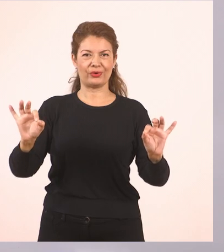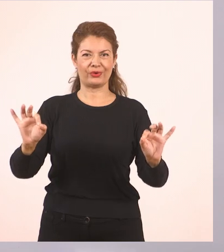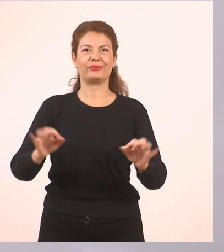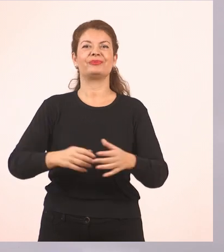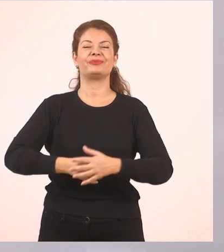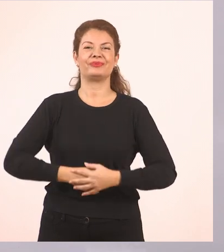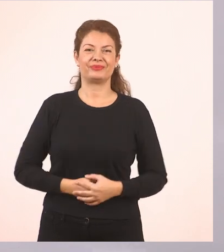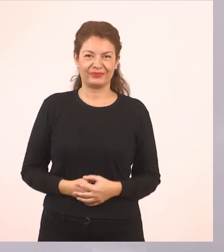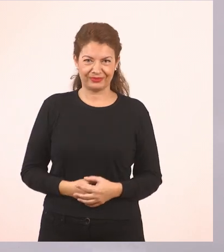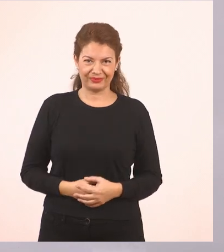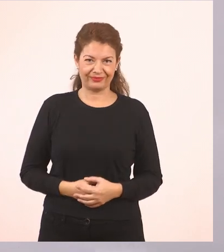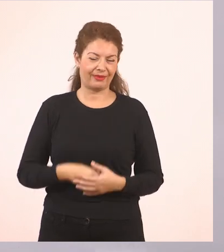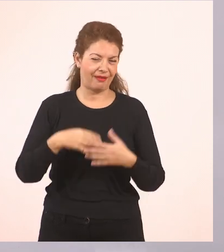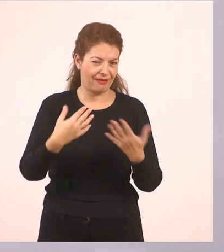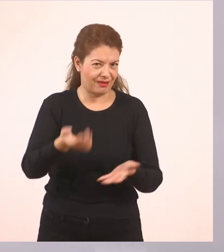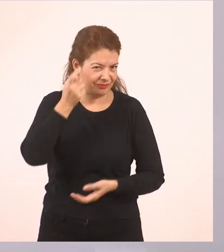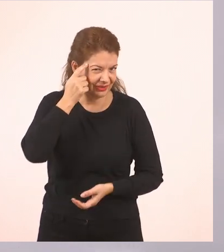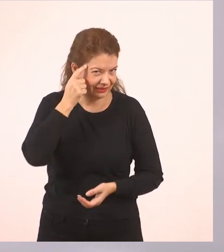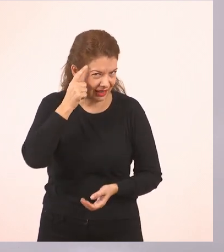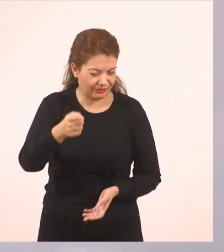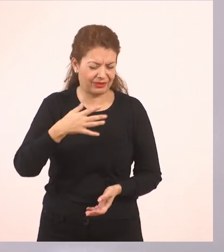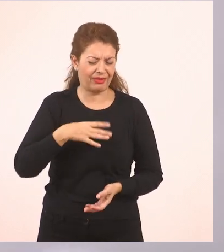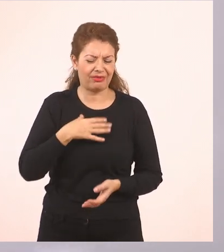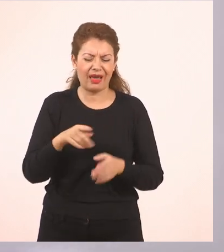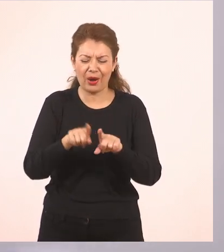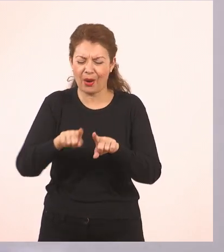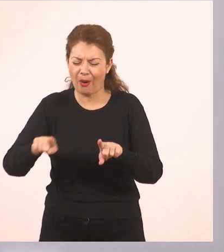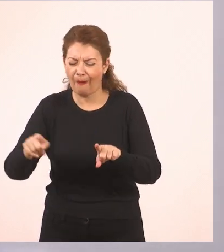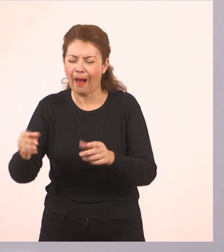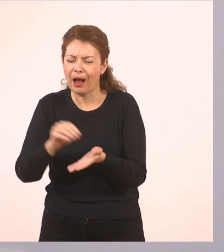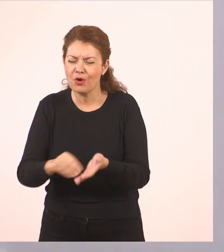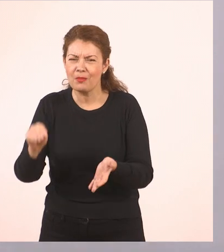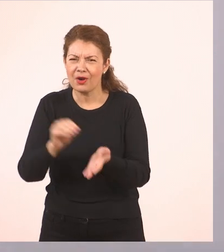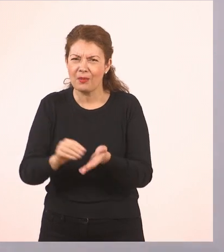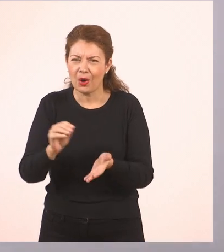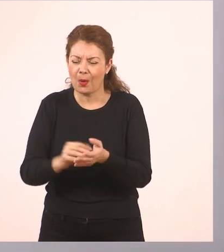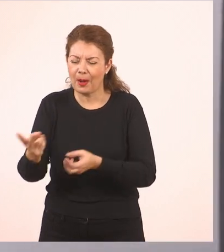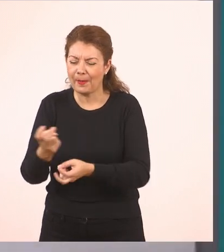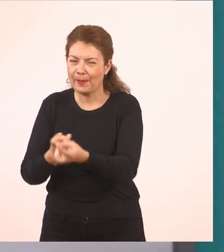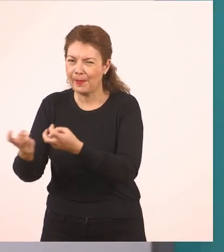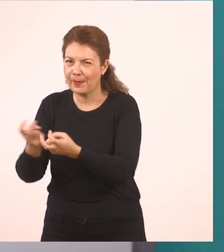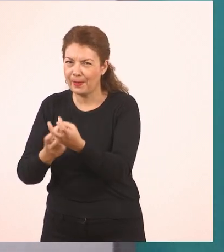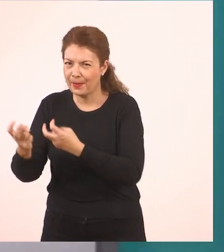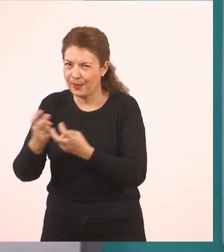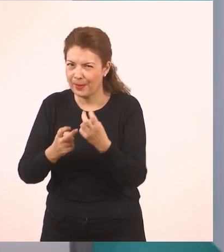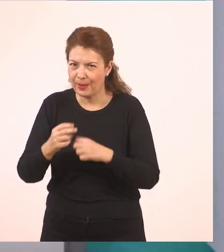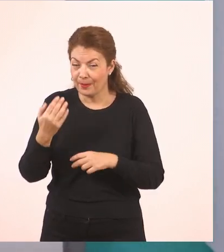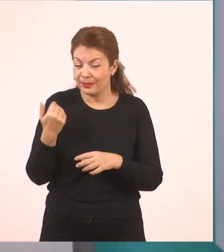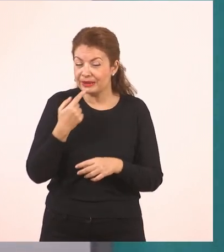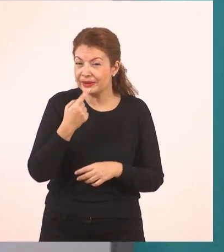Ε, νομίζω κατάλαβες ότι θέλω να τα πιάσω όλα στα χέρια μου. Οπότε από το 7 που ήμουν,